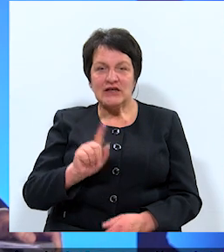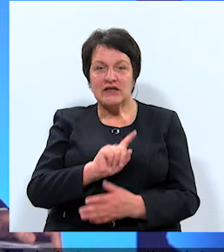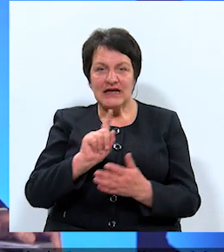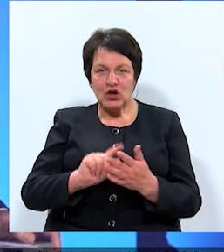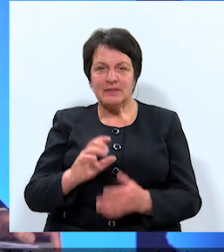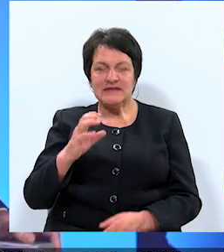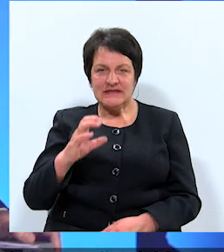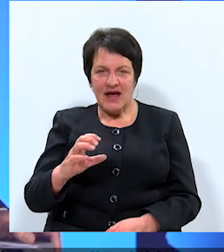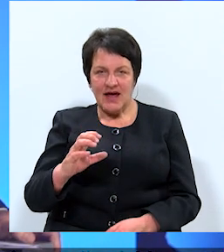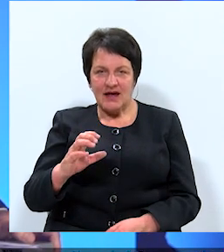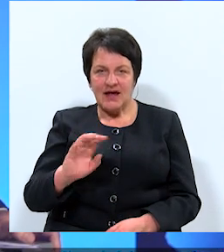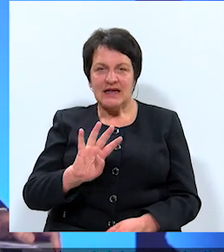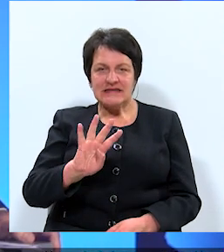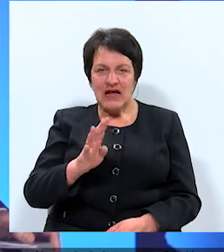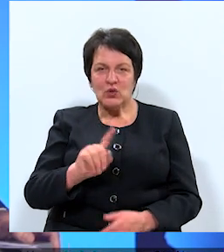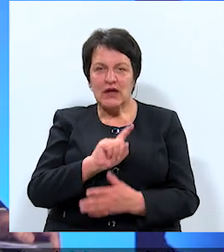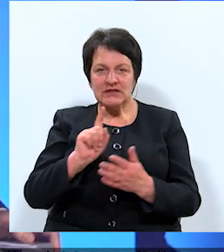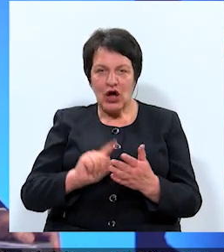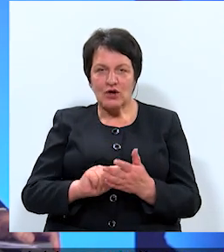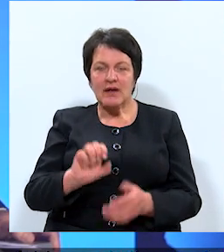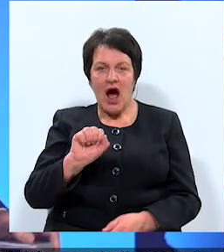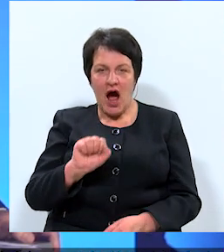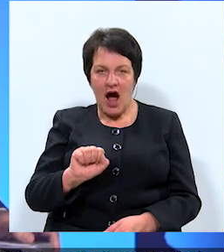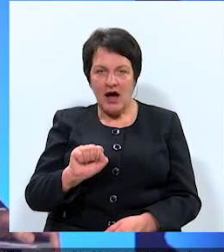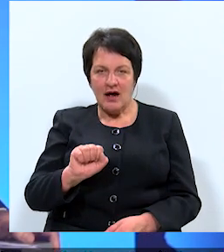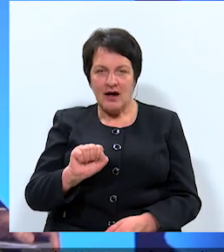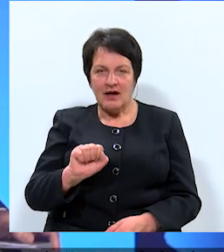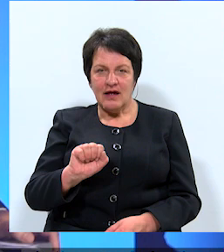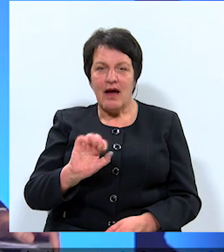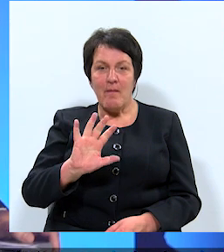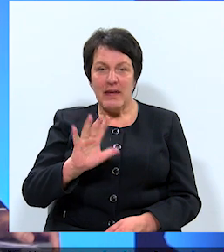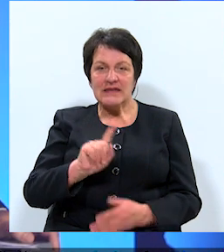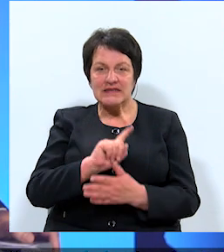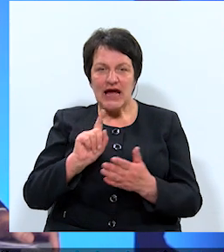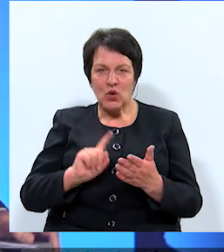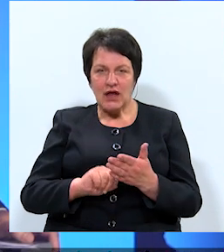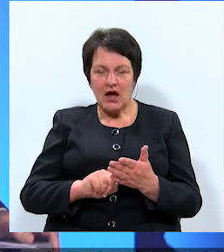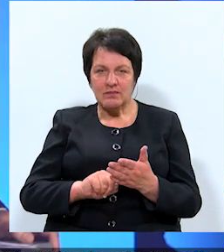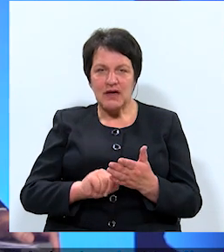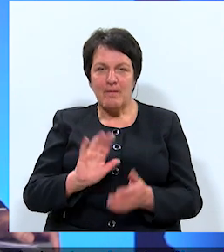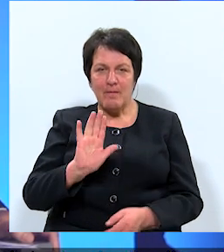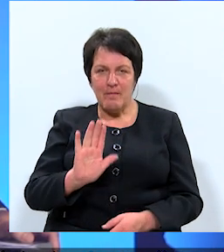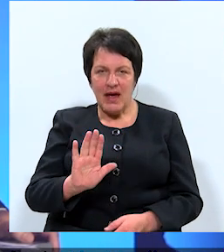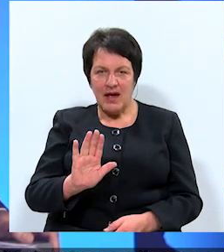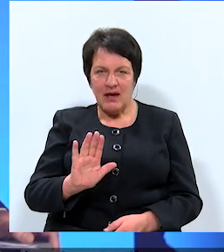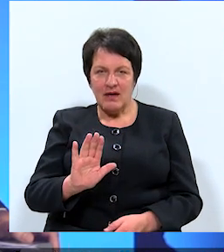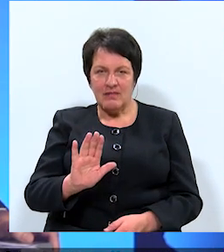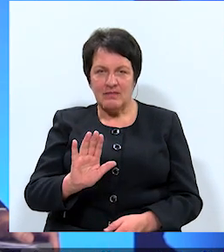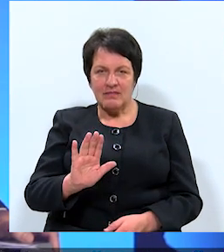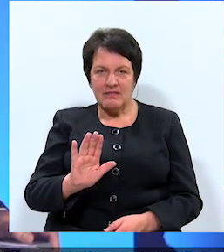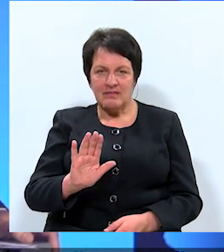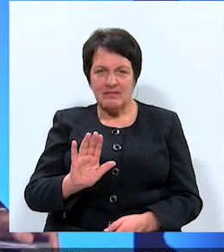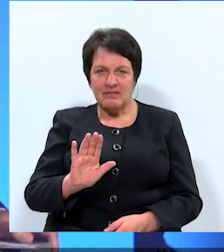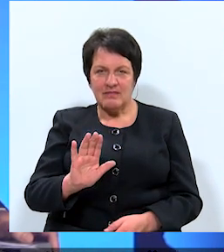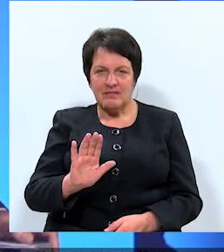trešais jautājums – C, ceturtais jautājums – A. Piektais jautājums – B, mēs tad